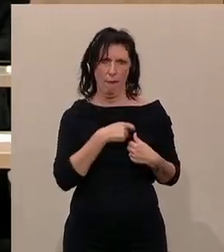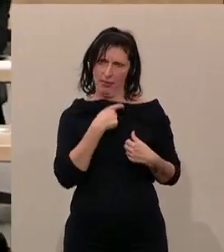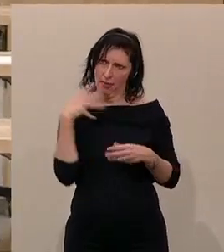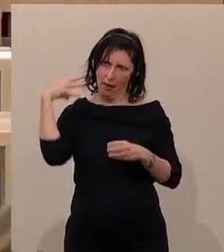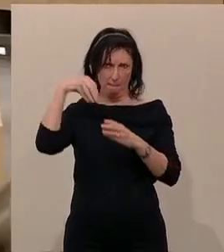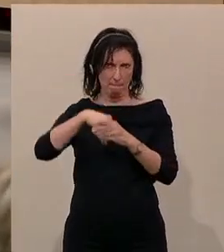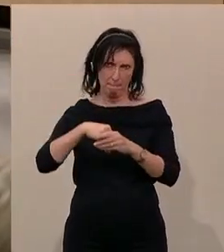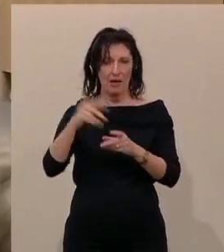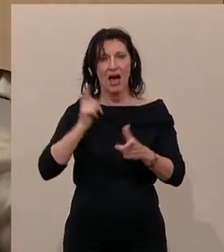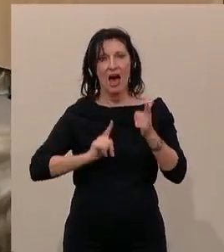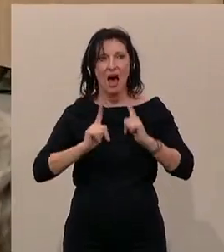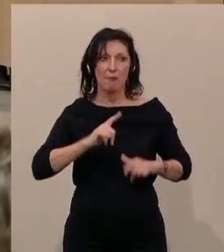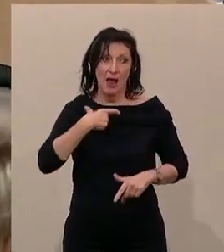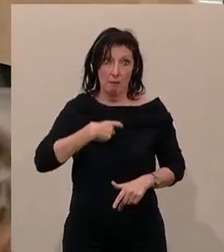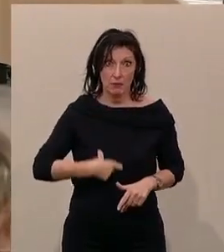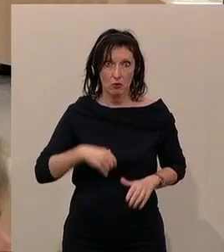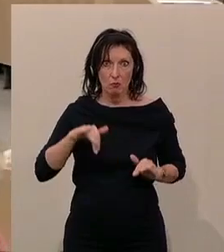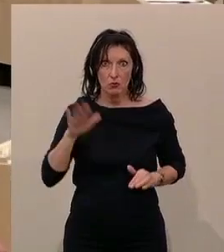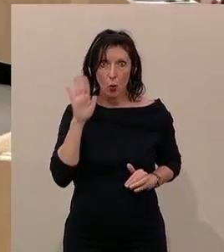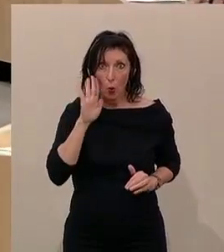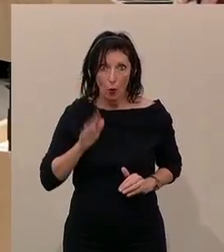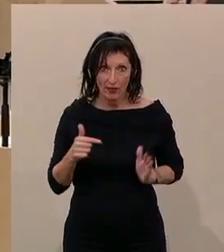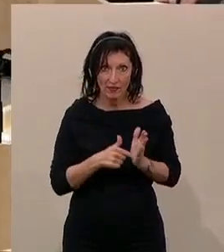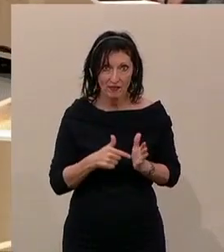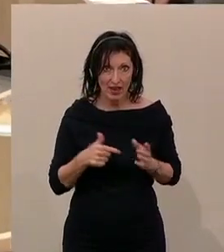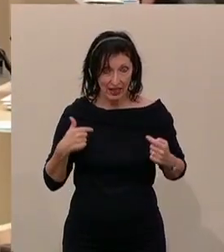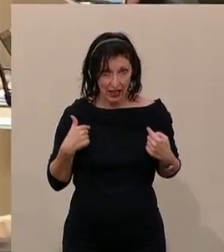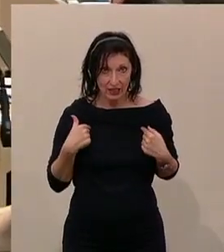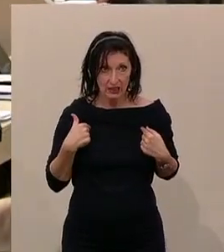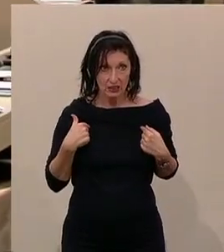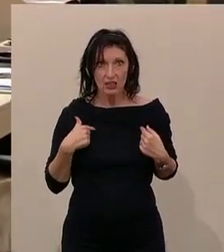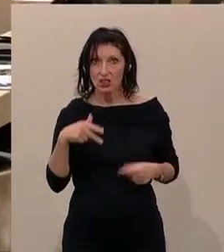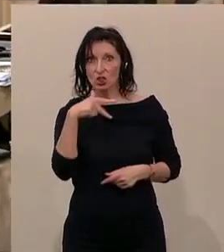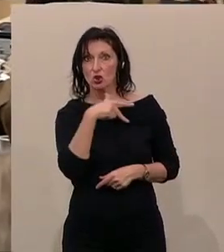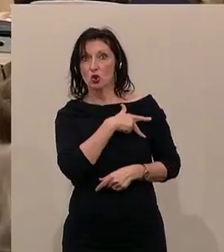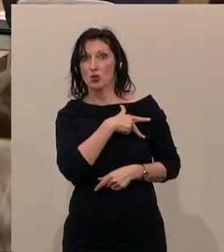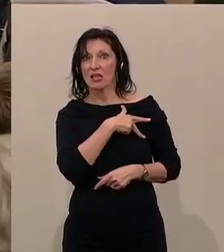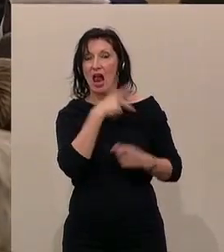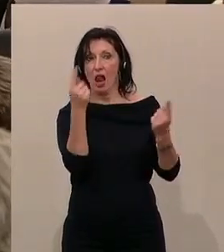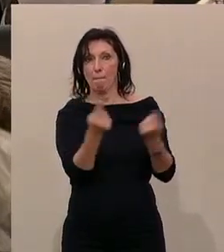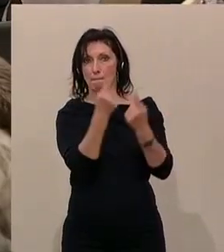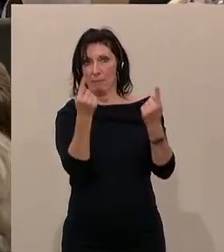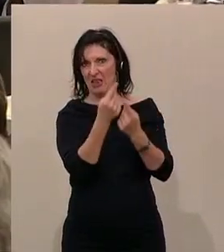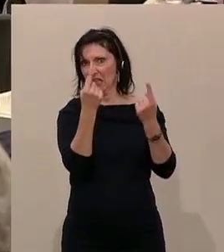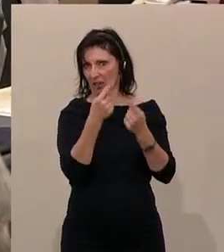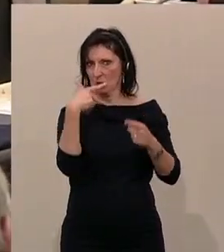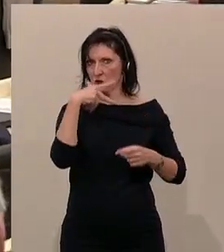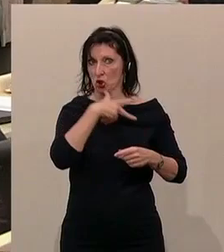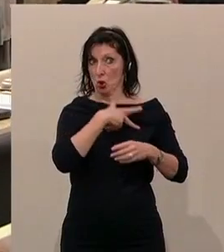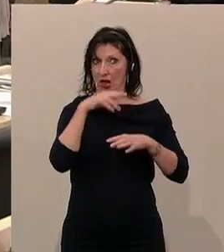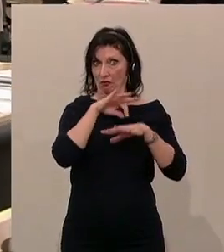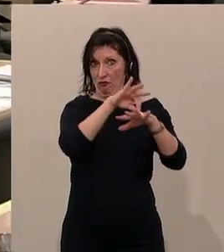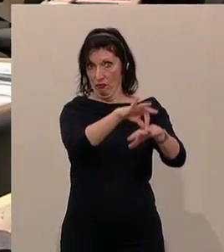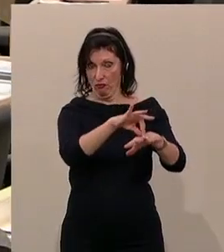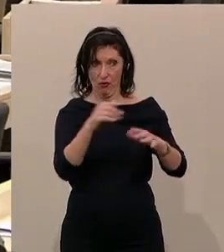Und musste aber leider persönlich erfahren, weil ich bei einem sozialistisch geführten Betrieb gearbeitet habe, das ist aufgrund